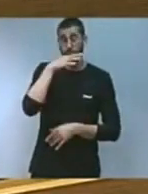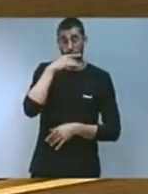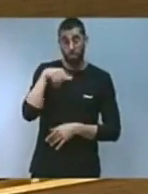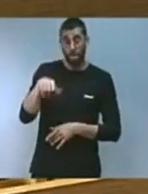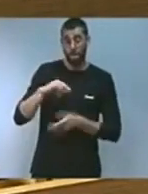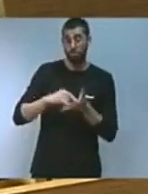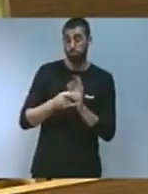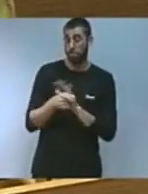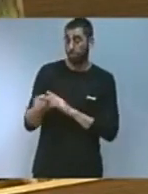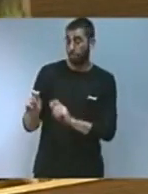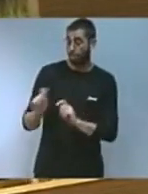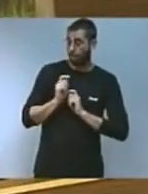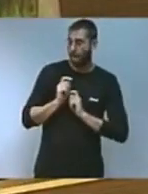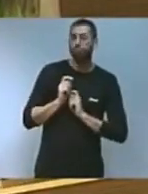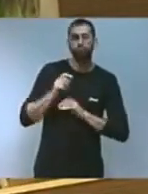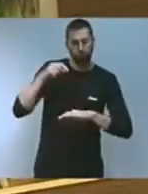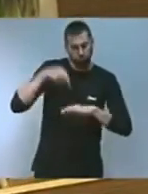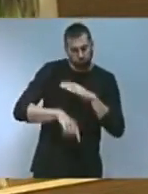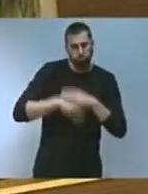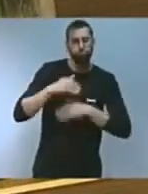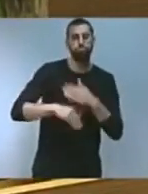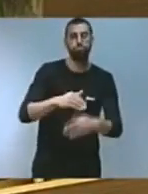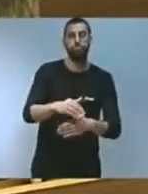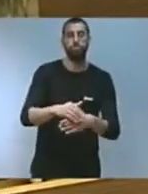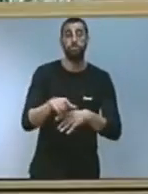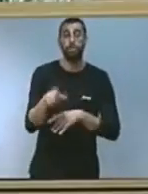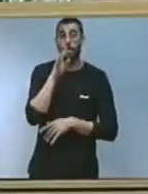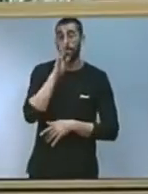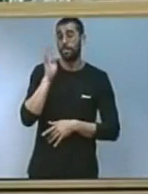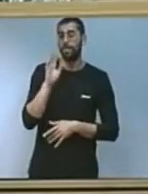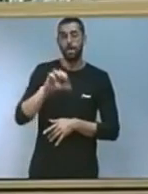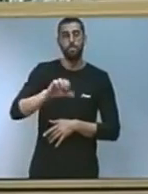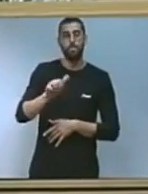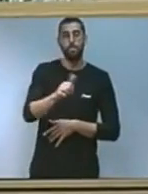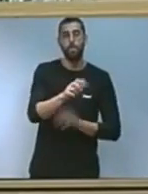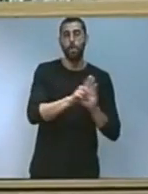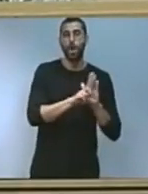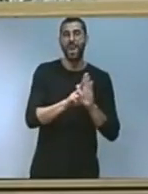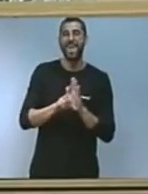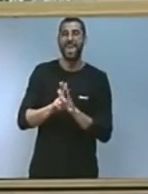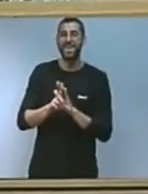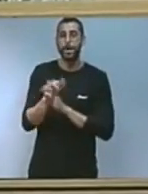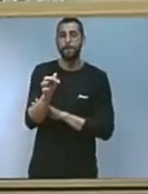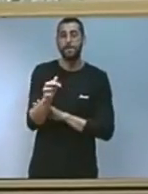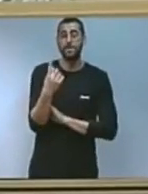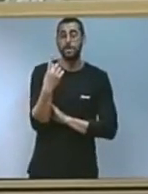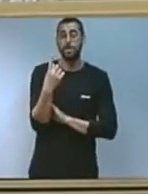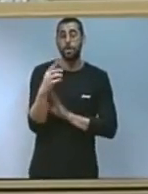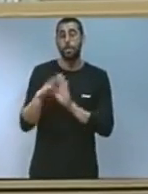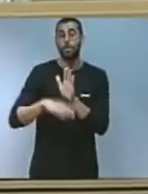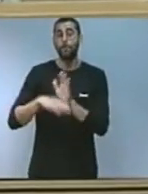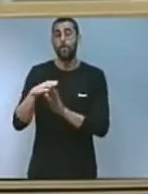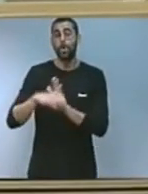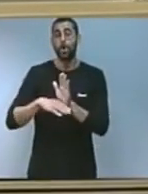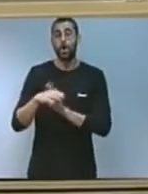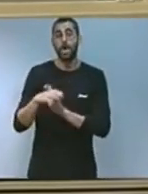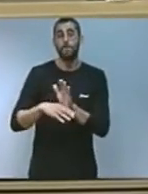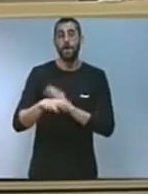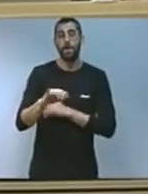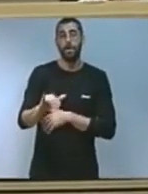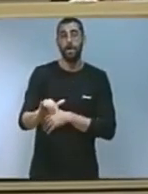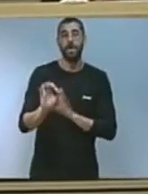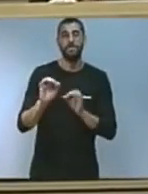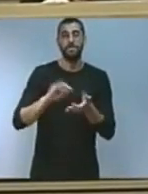i és que durant l'anterior legislatura s'han aprovat i posat en marxa lleis i s'han deixat programades plans tan importants com la llei d'estructures